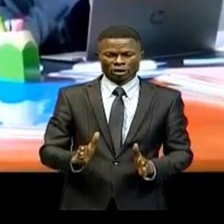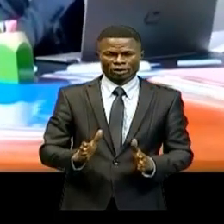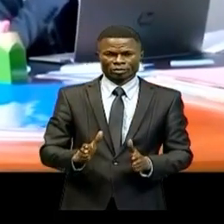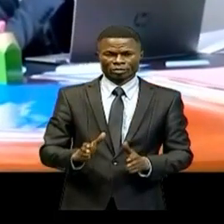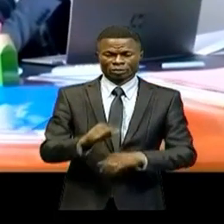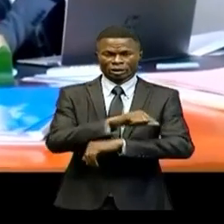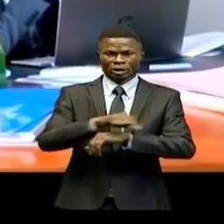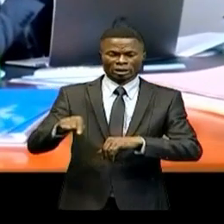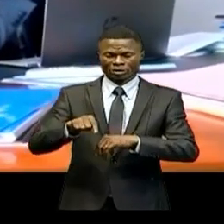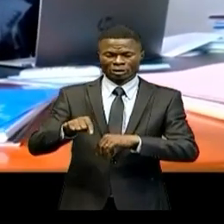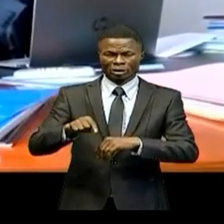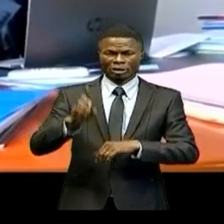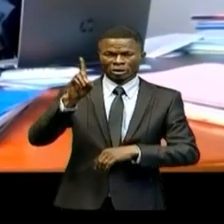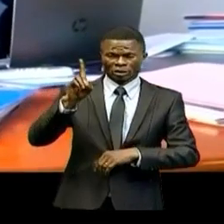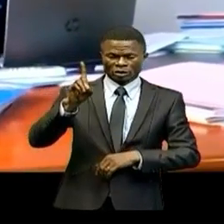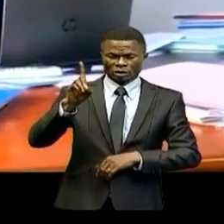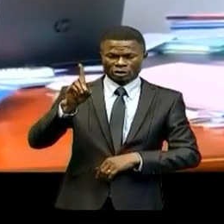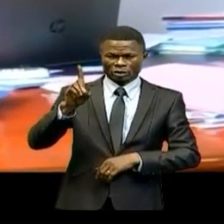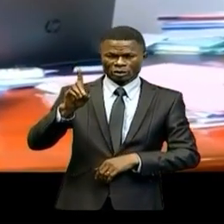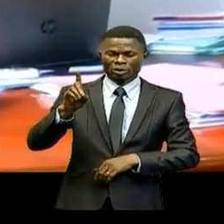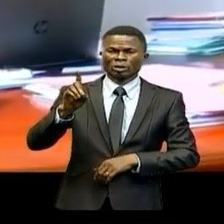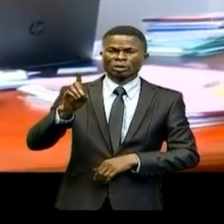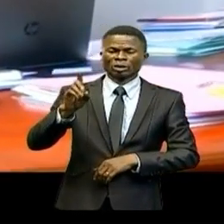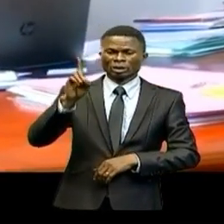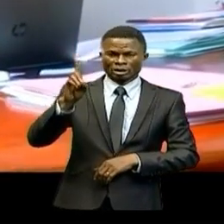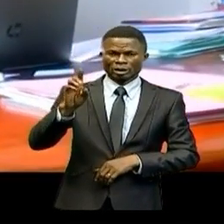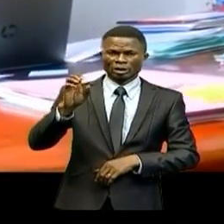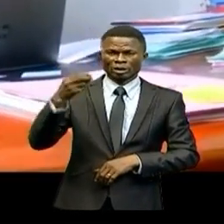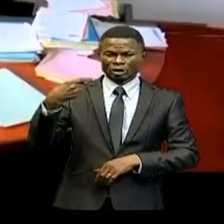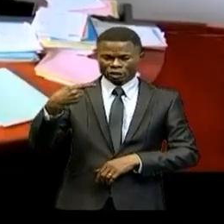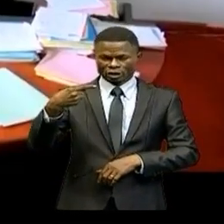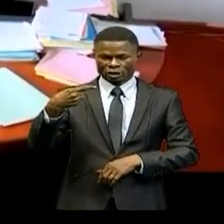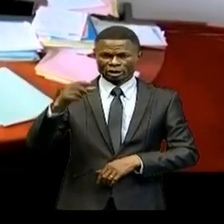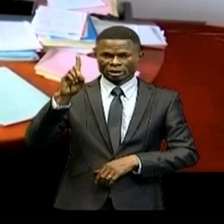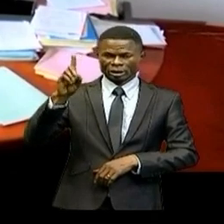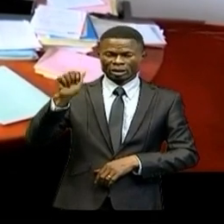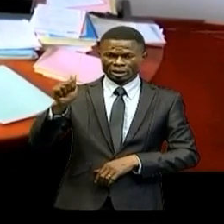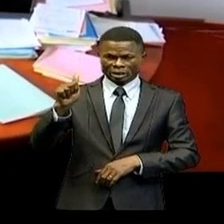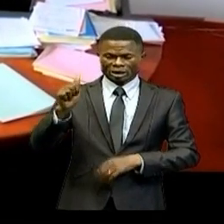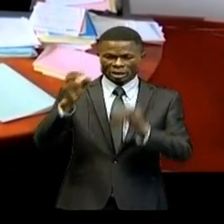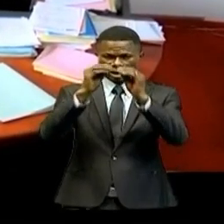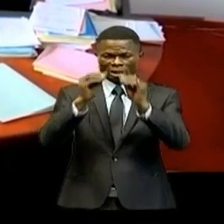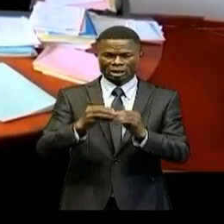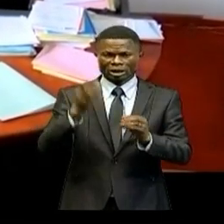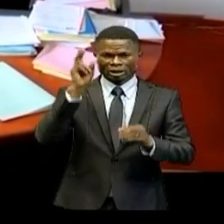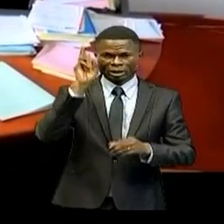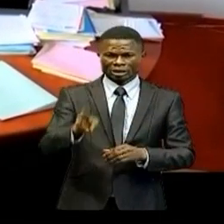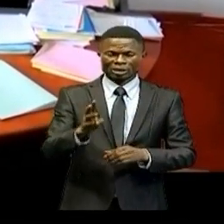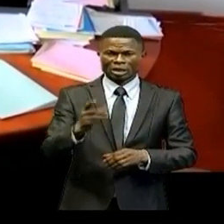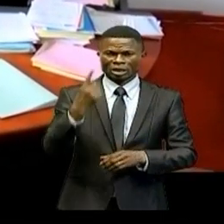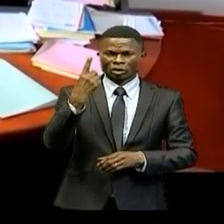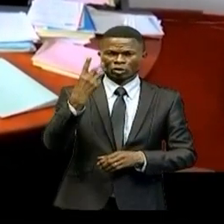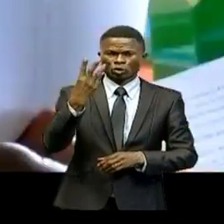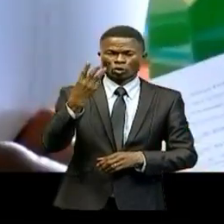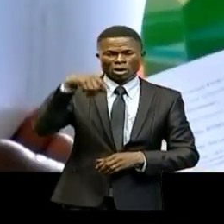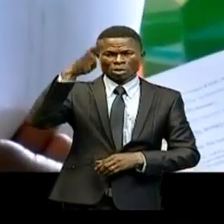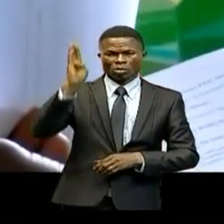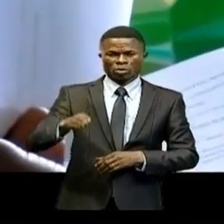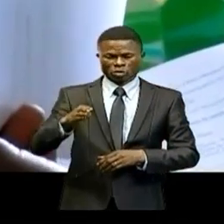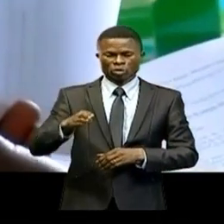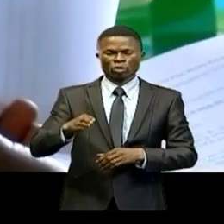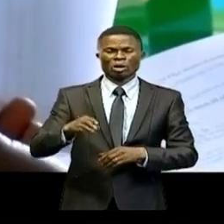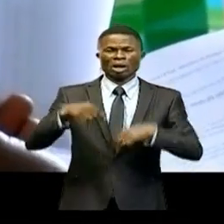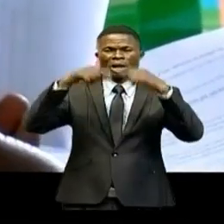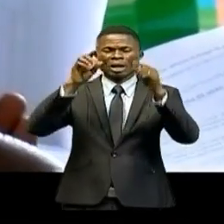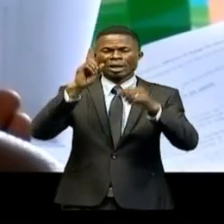Direction générale des douanes et axes de GDA a atteint 103% sur ses assignations mensuelles,